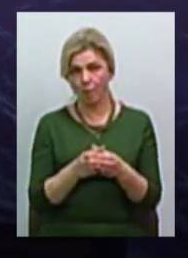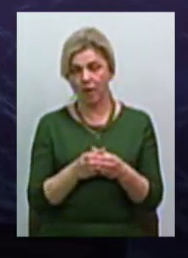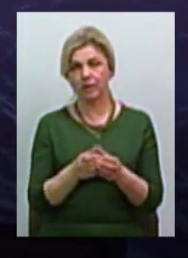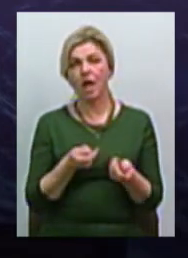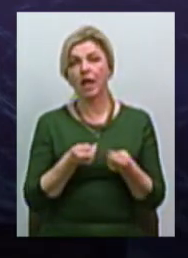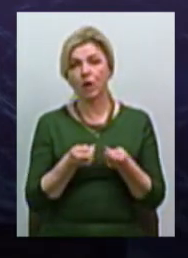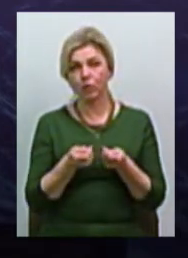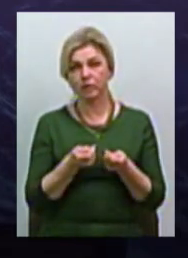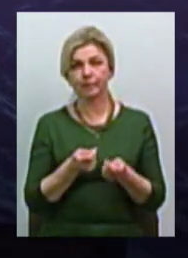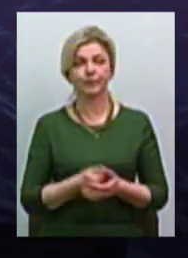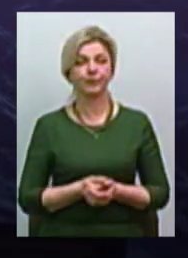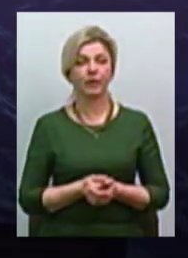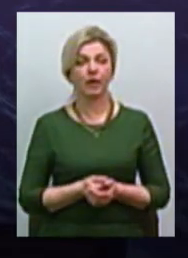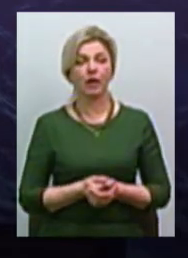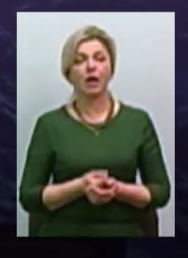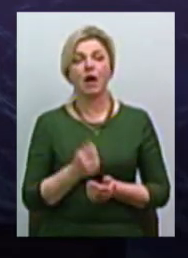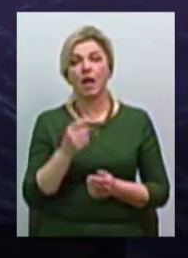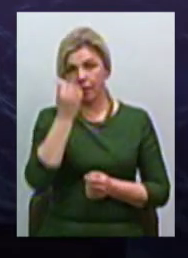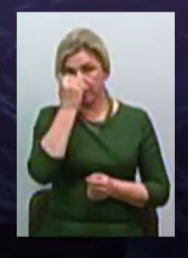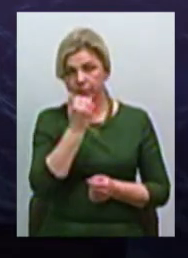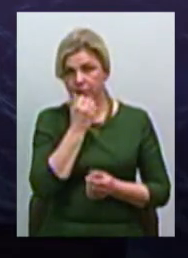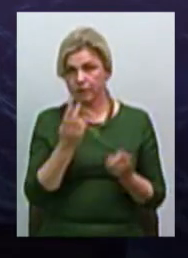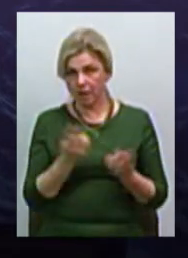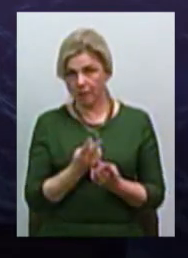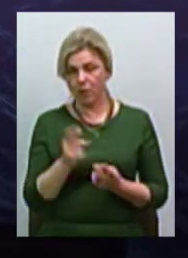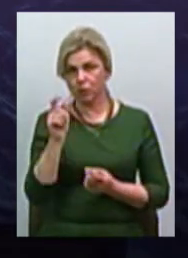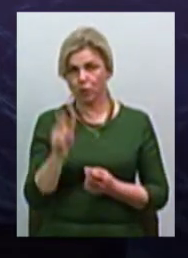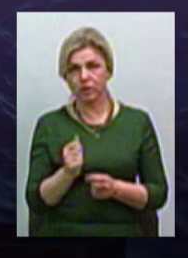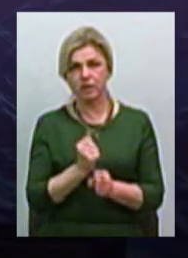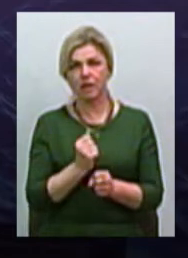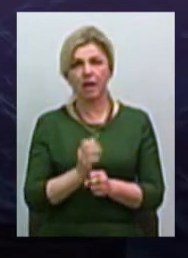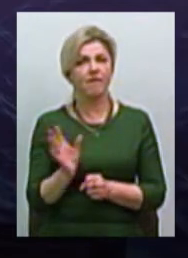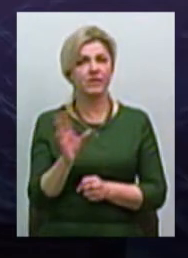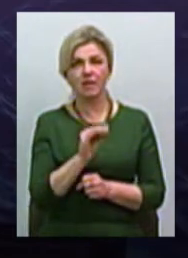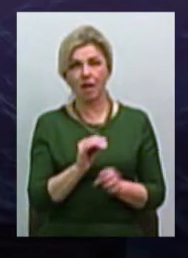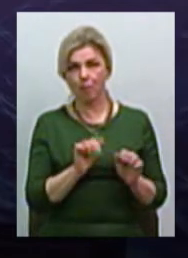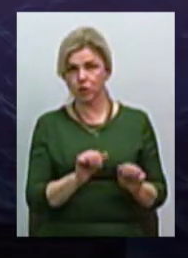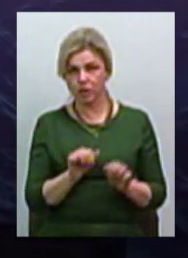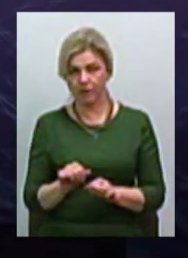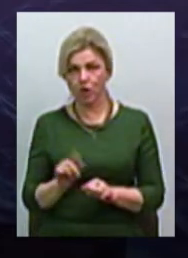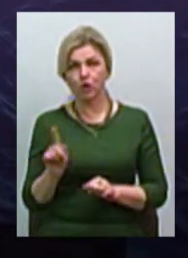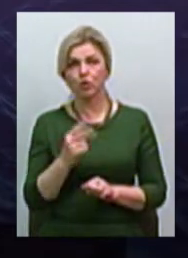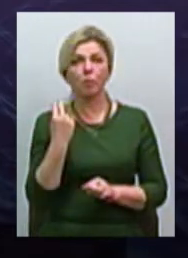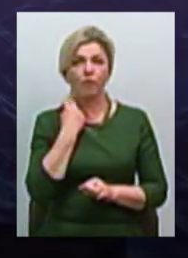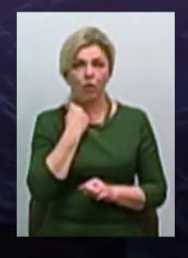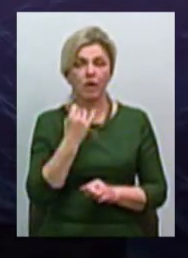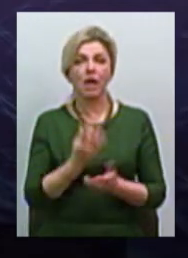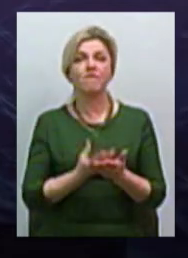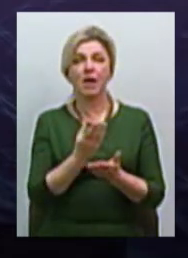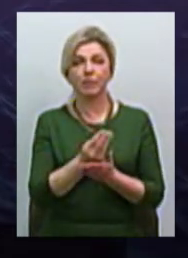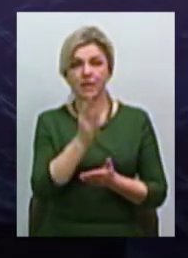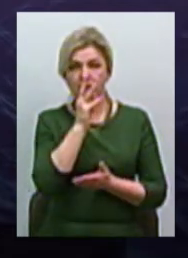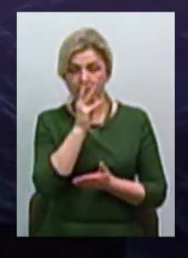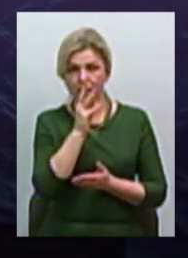керуючого Ірини Сербін. Тобто, дійсно, треба їй подякувати, тому що людина зробила все можливе, щоб заборгованість з виплати заробітної плати,